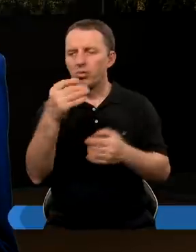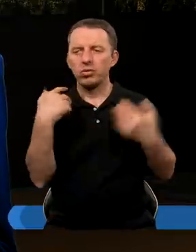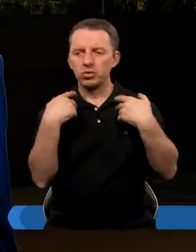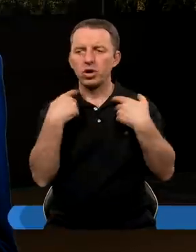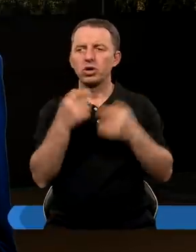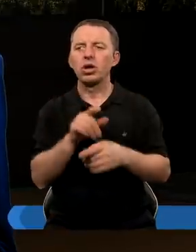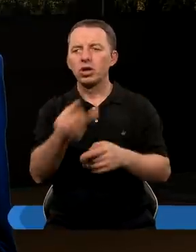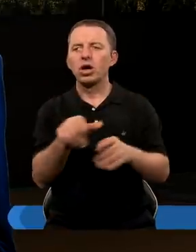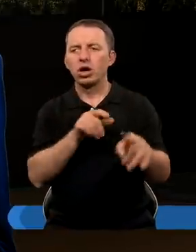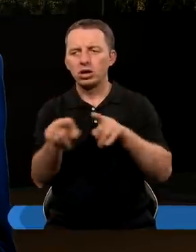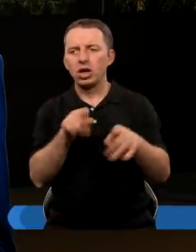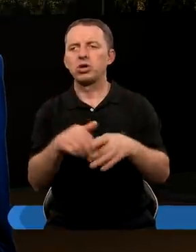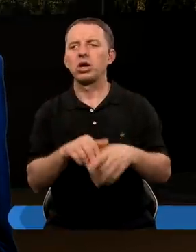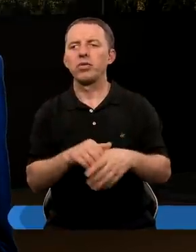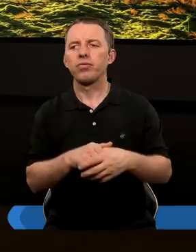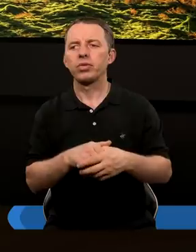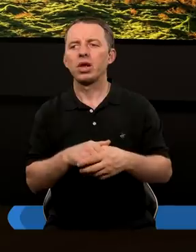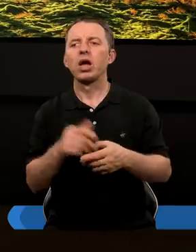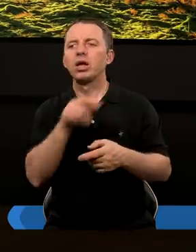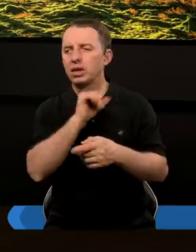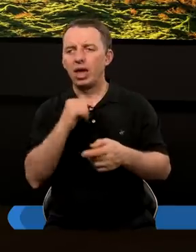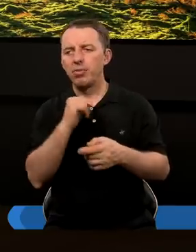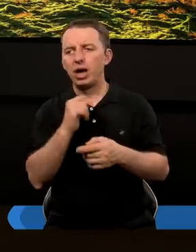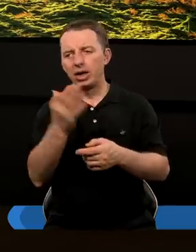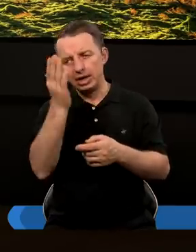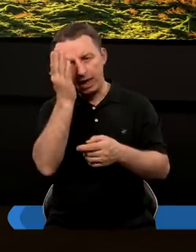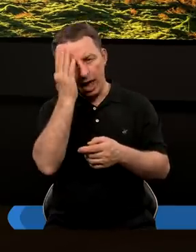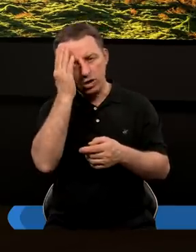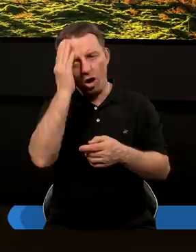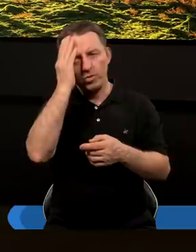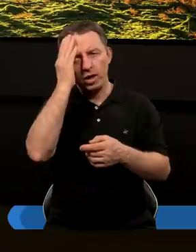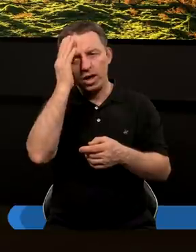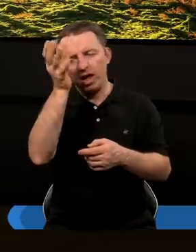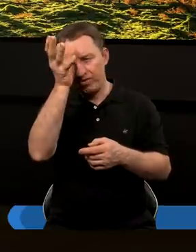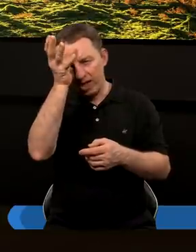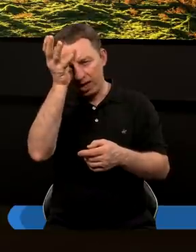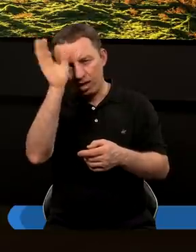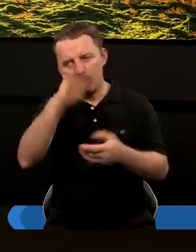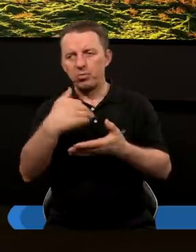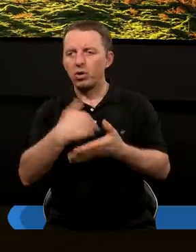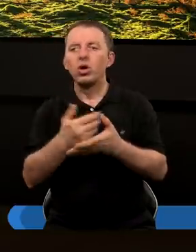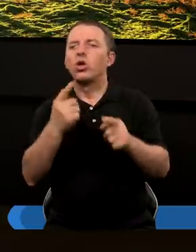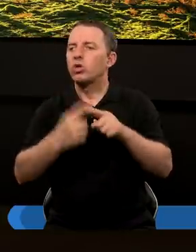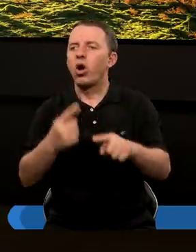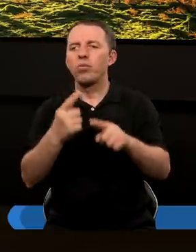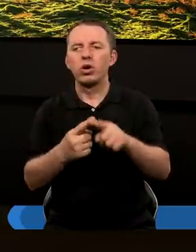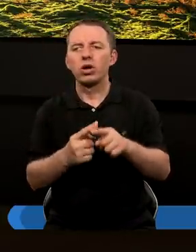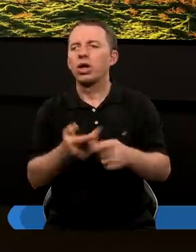mimo wszystko. A w tym dobrym tego słowa znaczeniu. Czyli sama znajomość, sama wiedza o Bogu nie pomaga, do